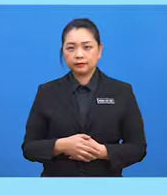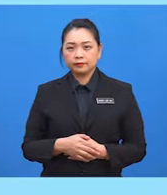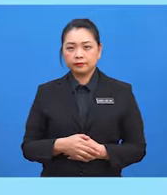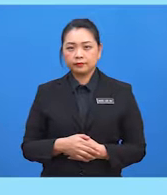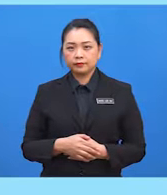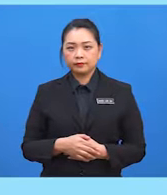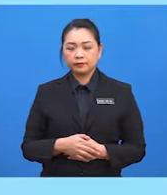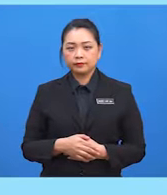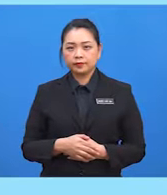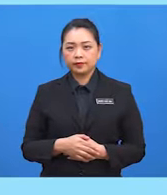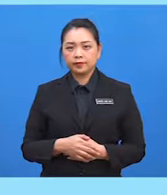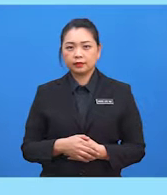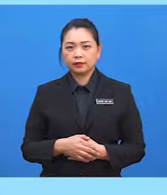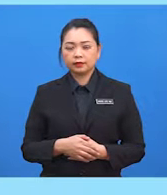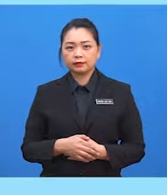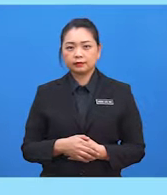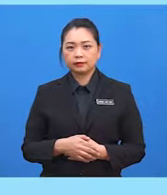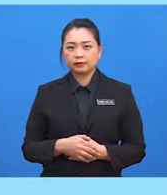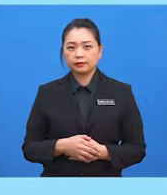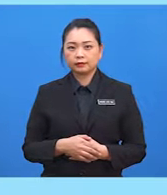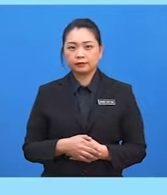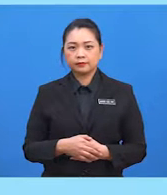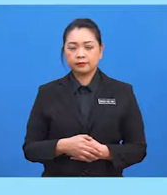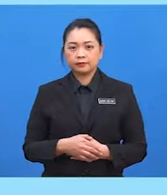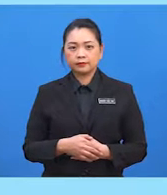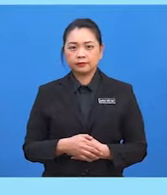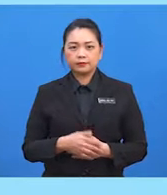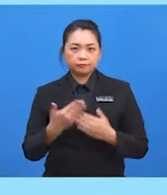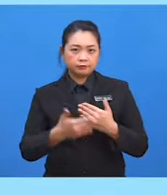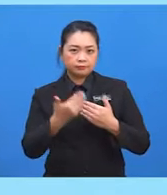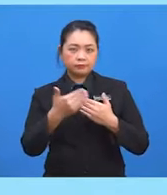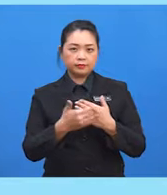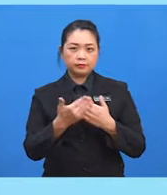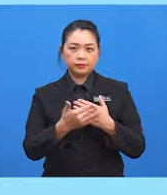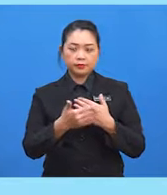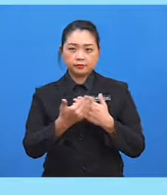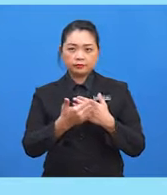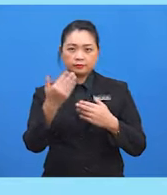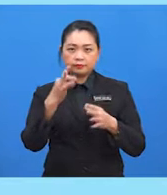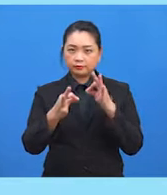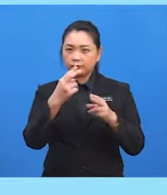tertera di skrin kalkulator anda. Bundarkan 3